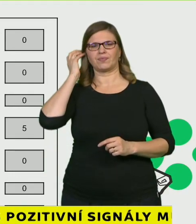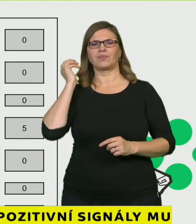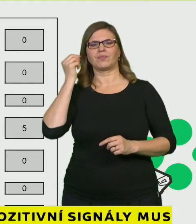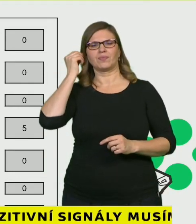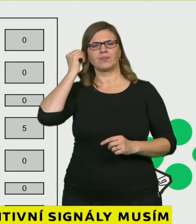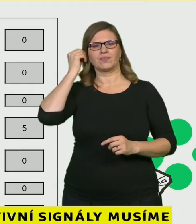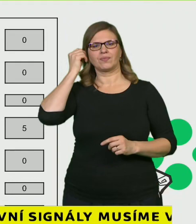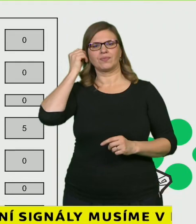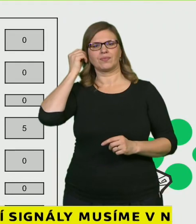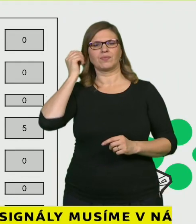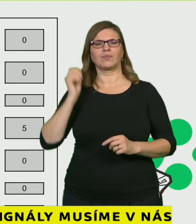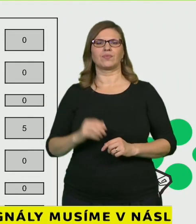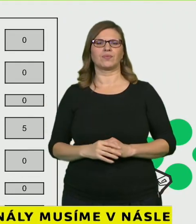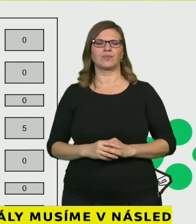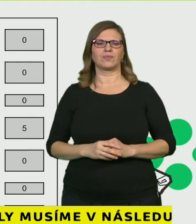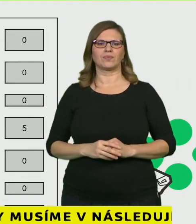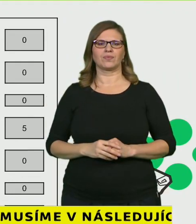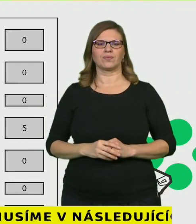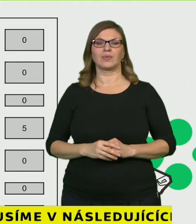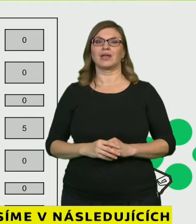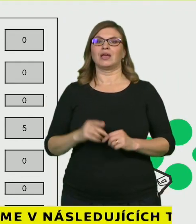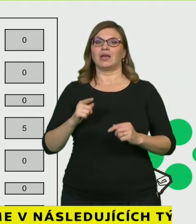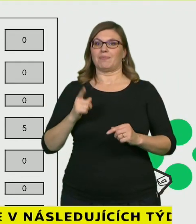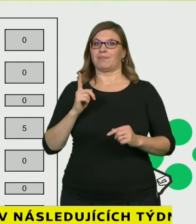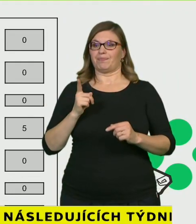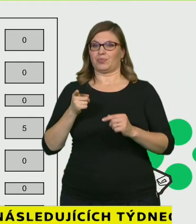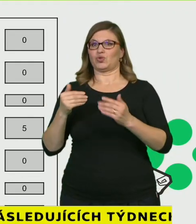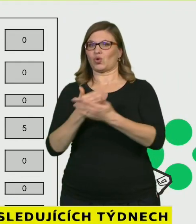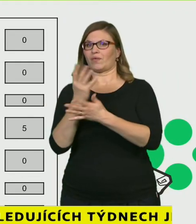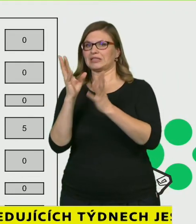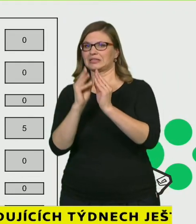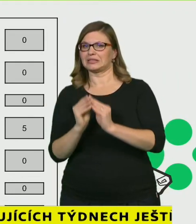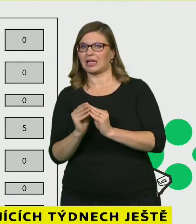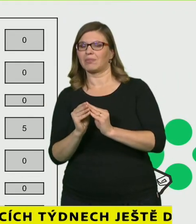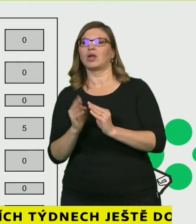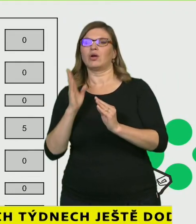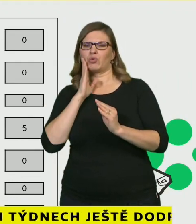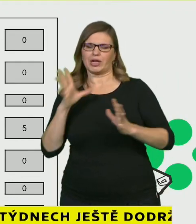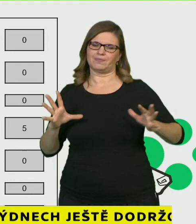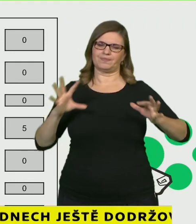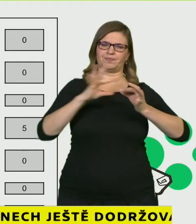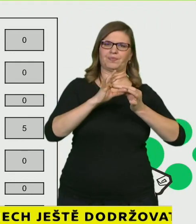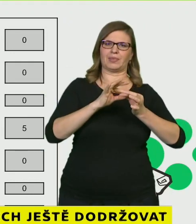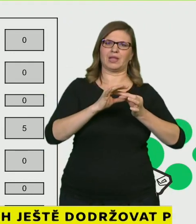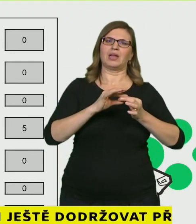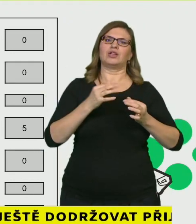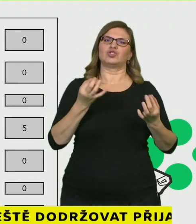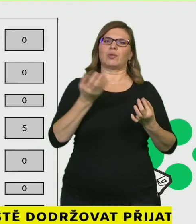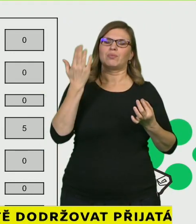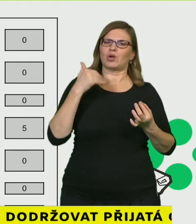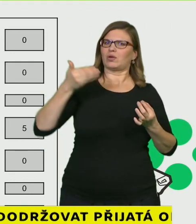snahu o to, validovat tento model na minulých datech. Co by se stalo, kdybychom